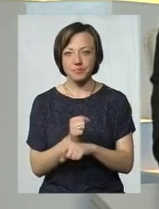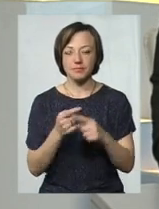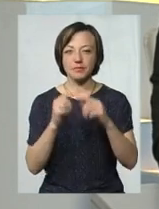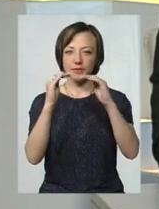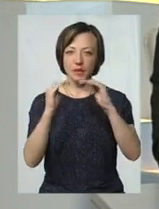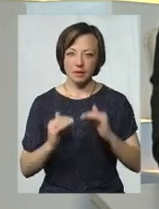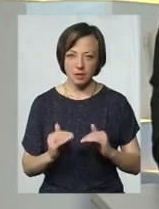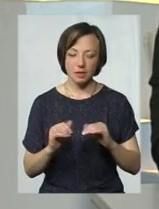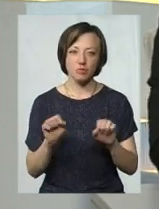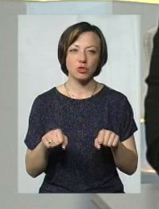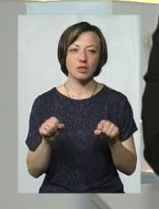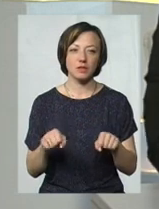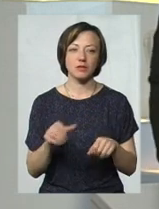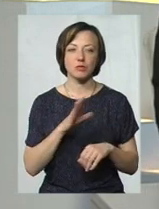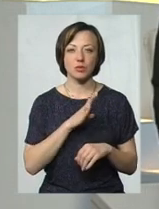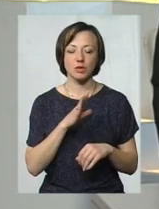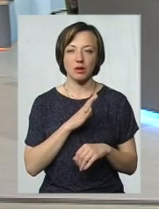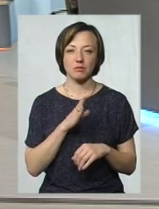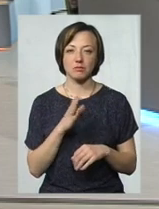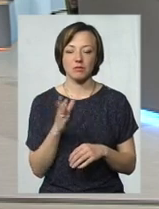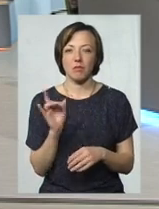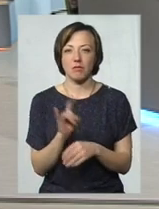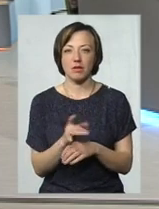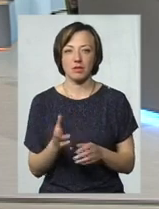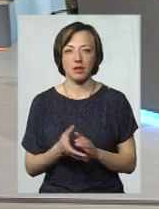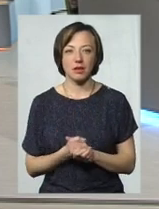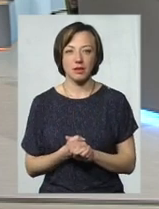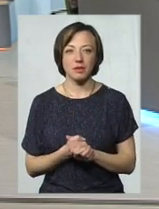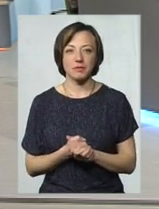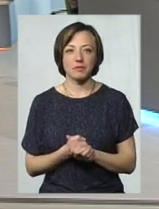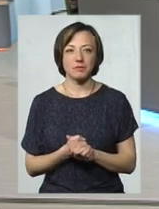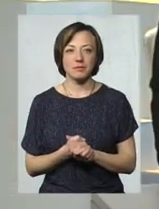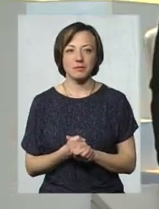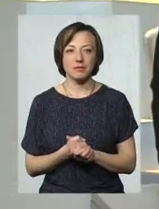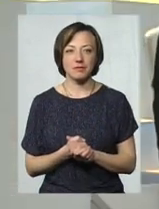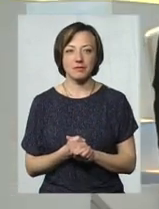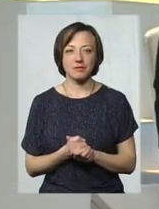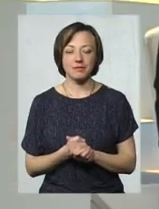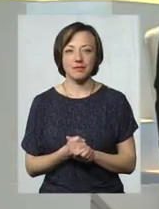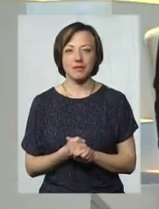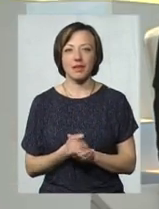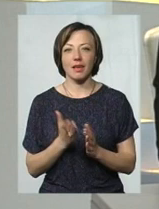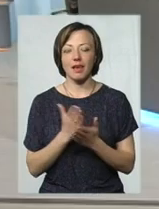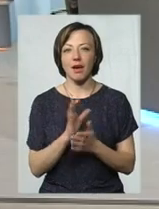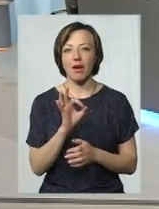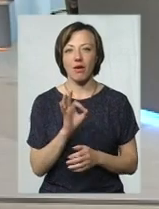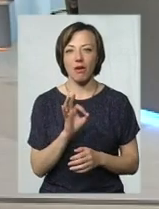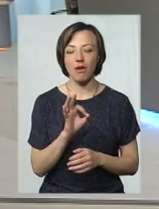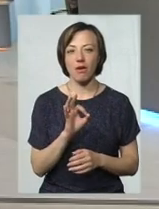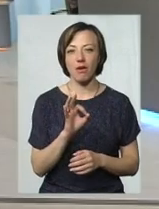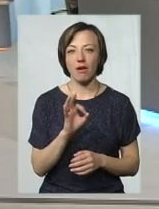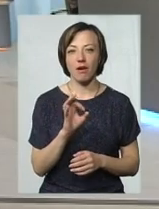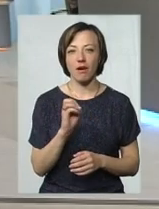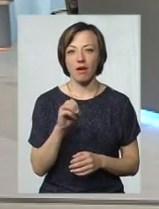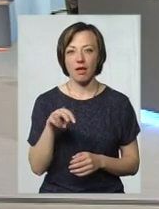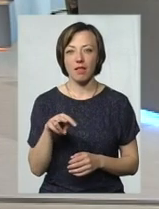можливості бути... А ми посадили шахраїв після цього чергу? Ні. Є ОЛІКС, наприклад, правильно? Там